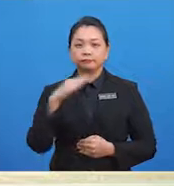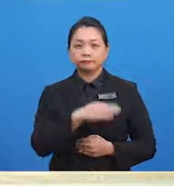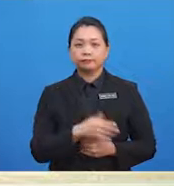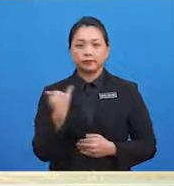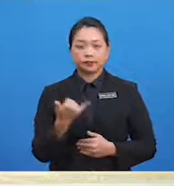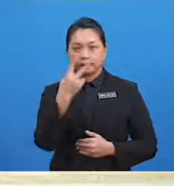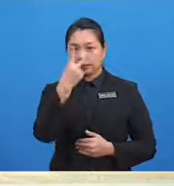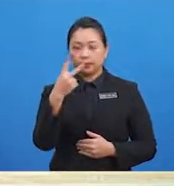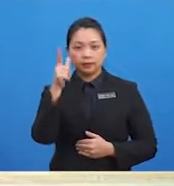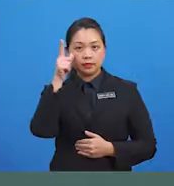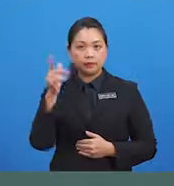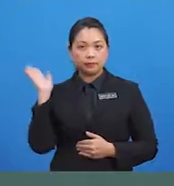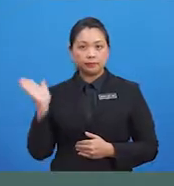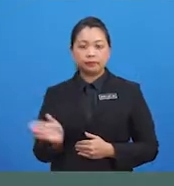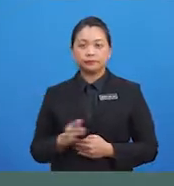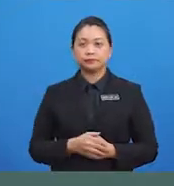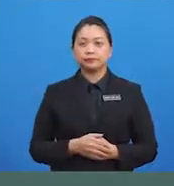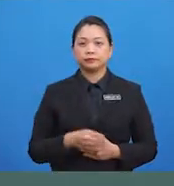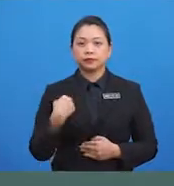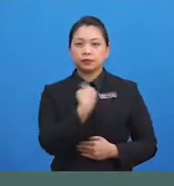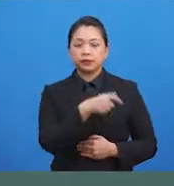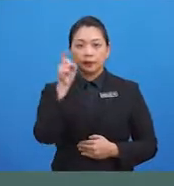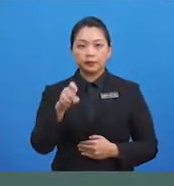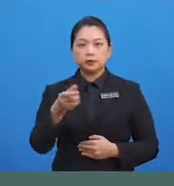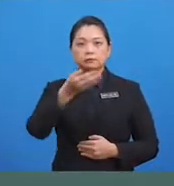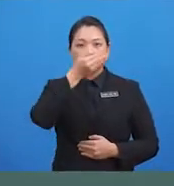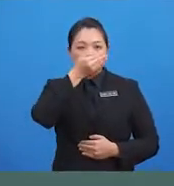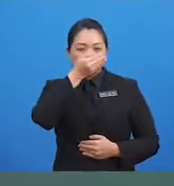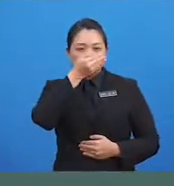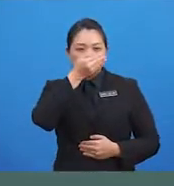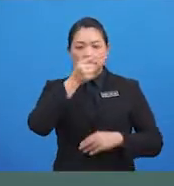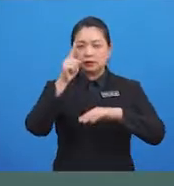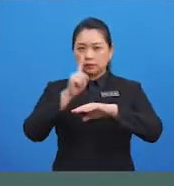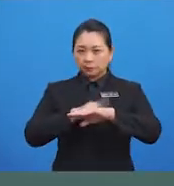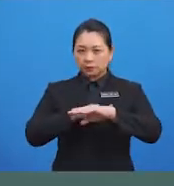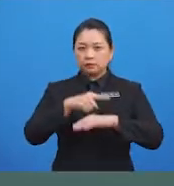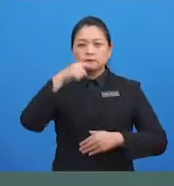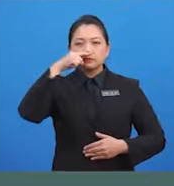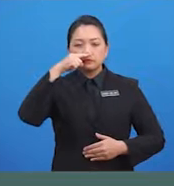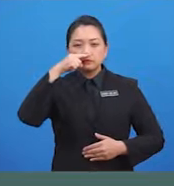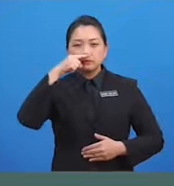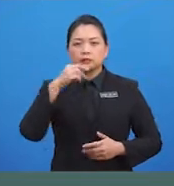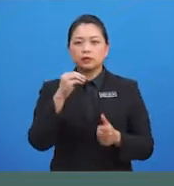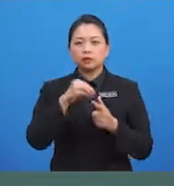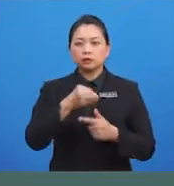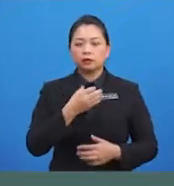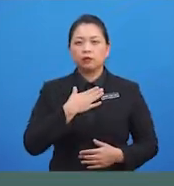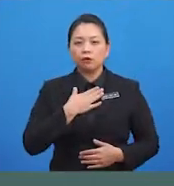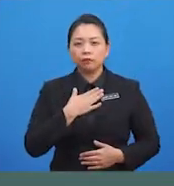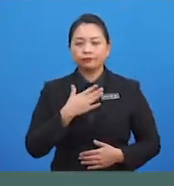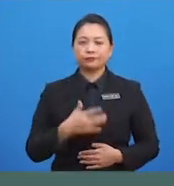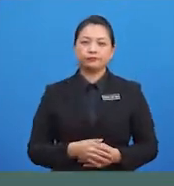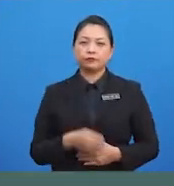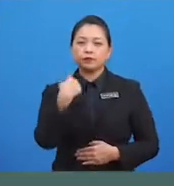batuk Siapa tahu tahu kenapa kita perlu tutup mulut semasa batuk atau